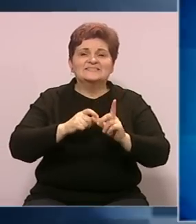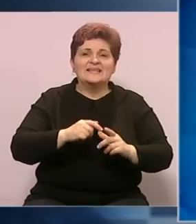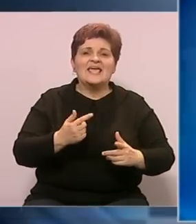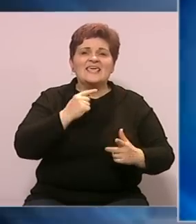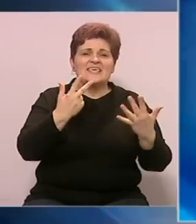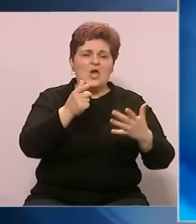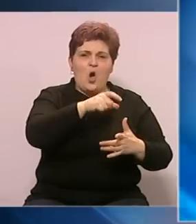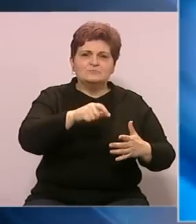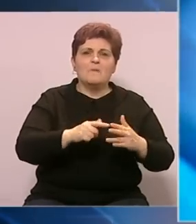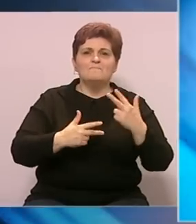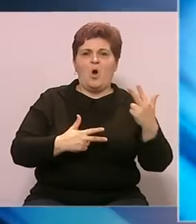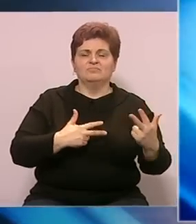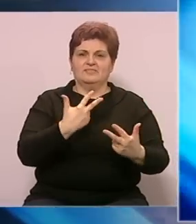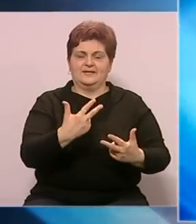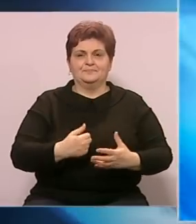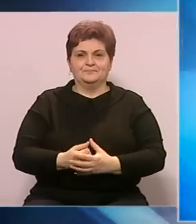osmorci po tri.